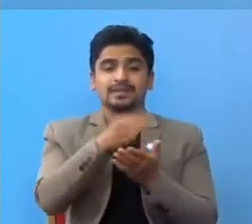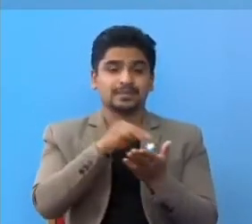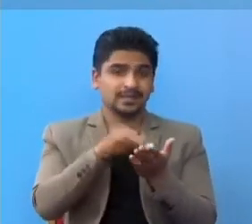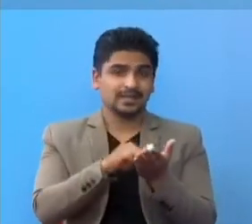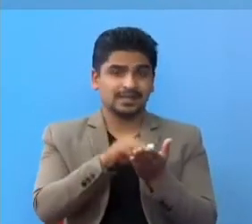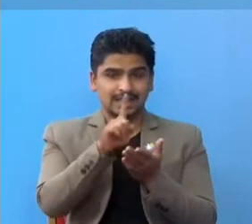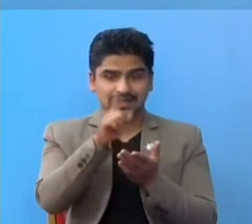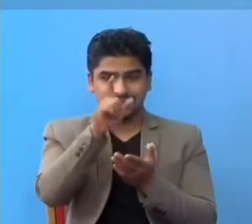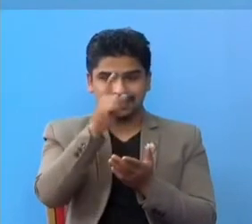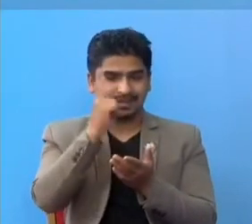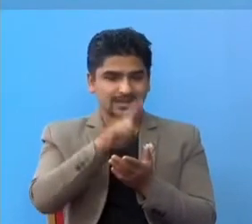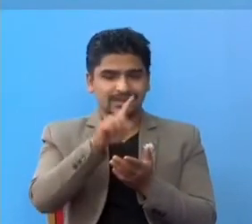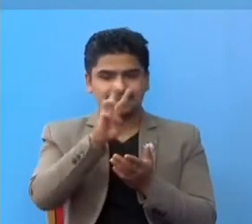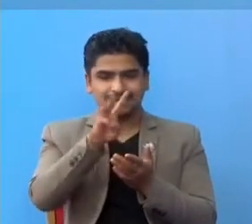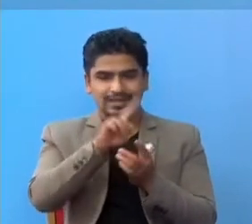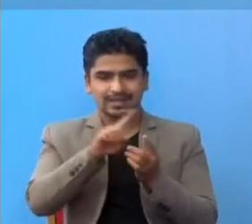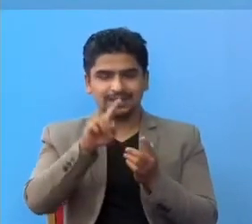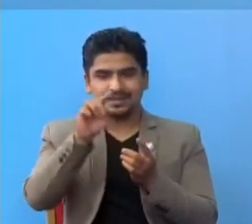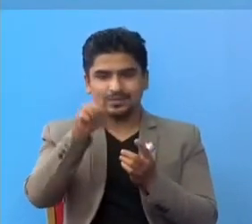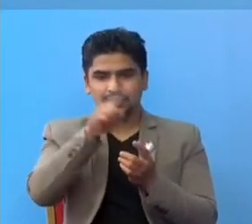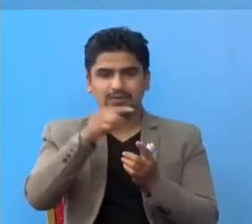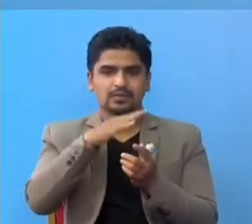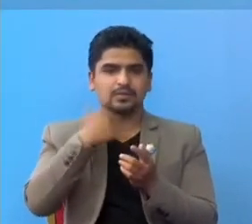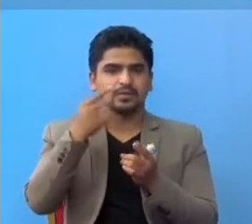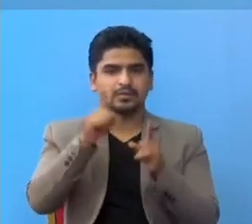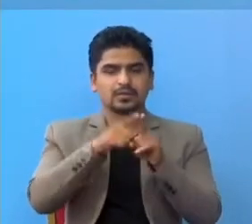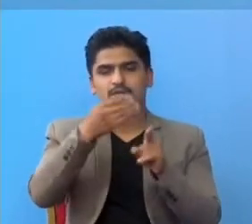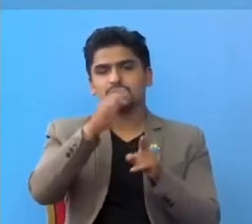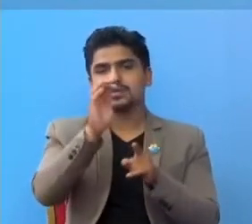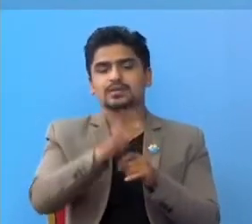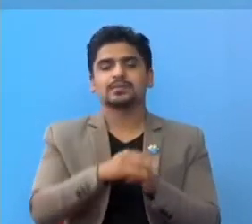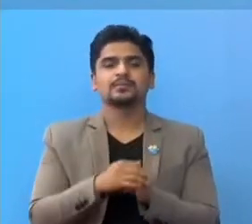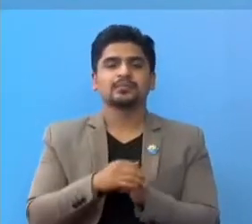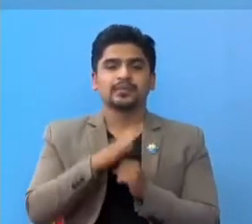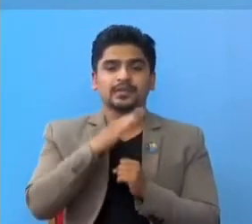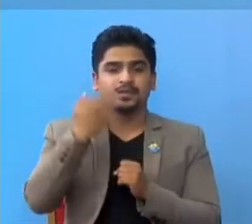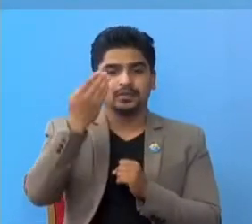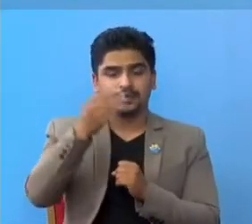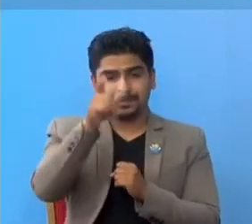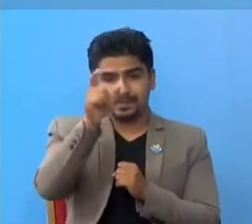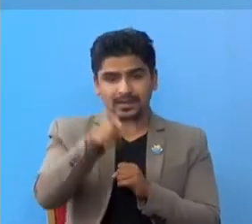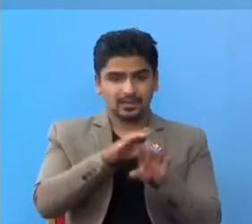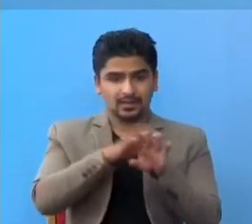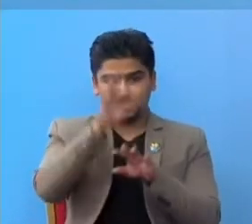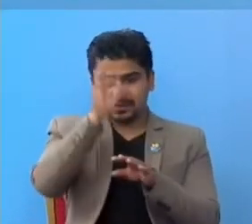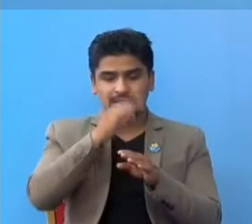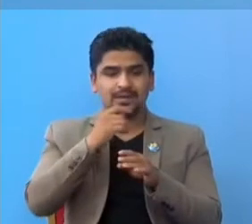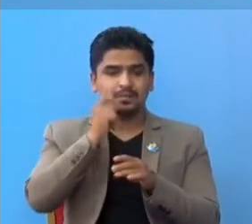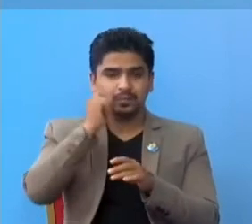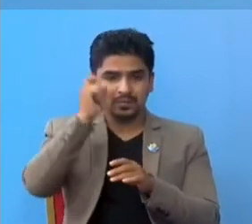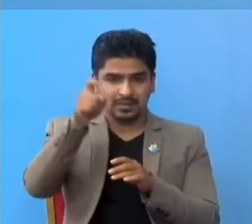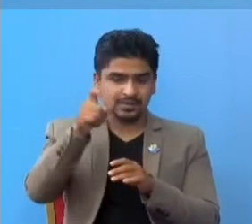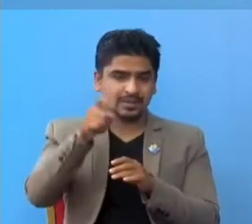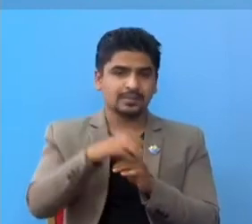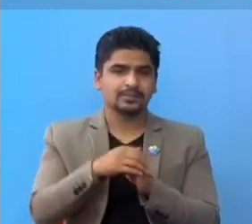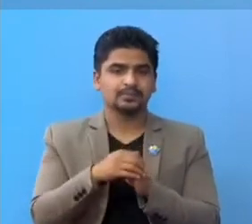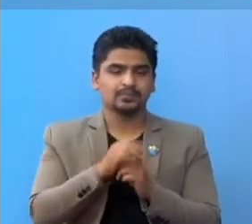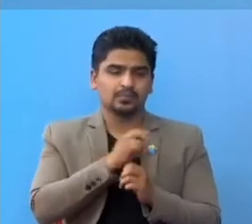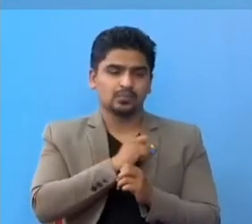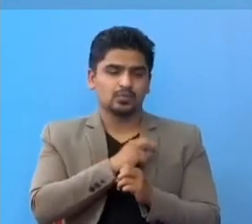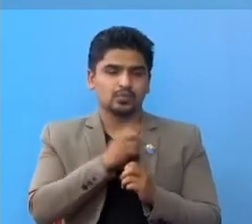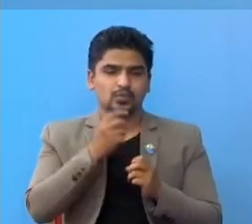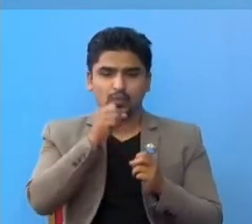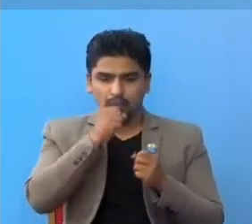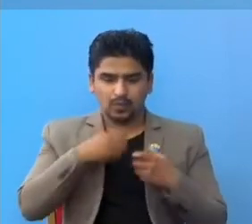1 देखी 3 पर्तिशत को निध पनी हुना सक्छा, निधन हुने वेक्तियरू खासकरी विद्दविद्दा, मुटु,